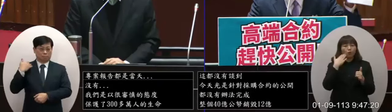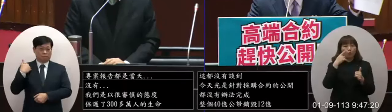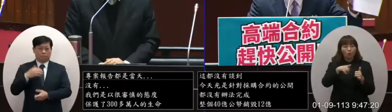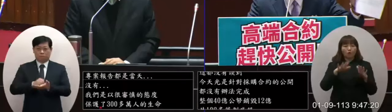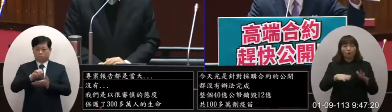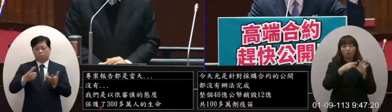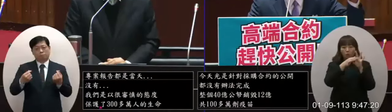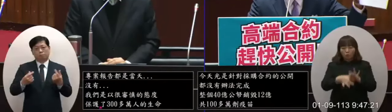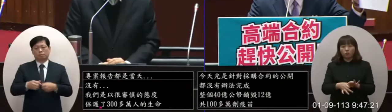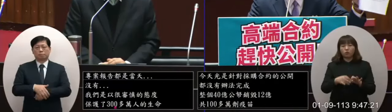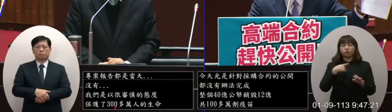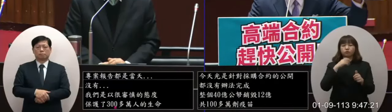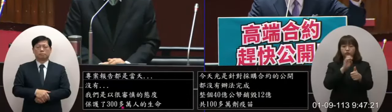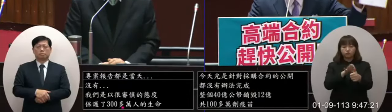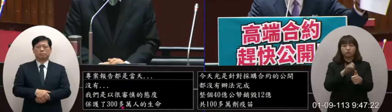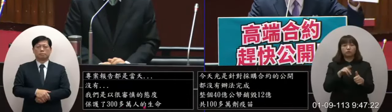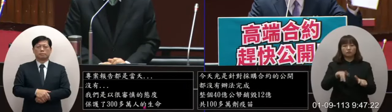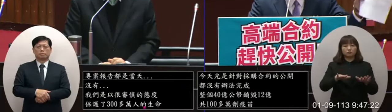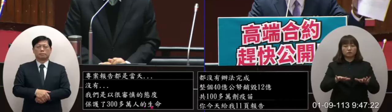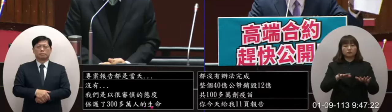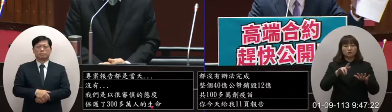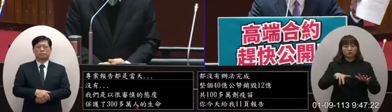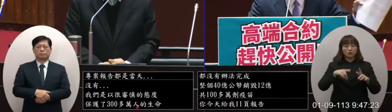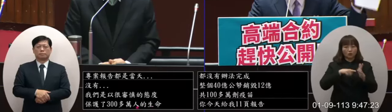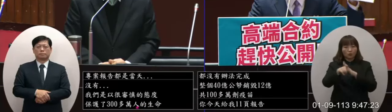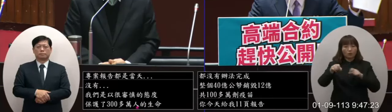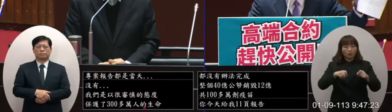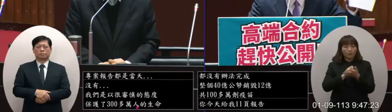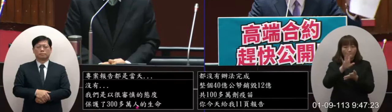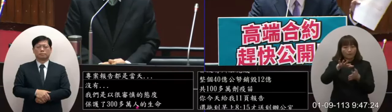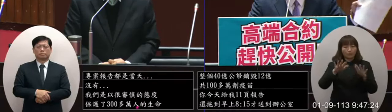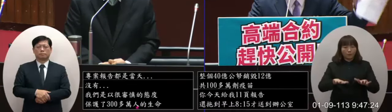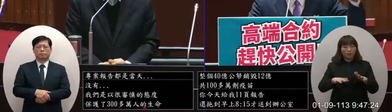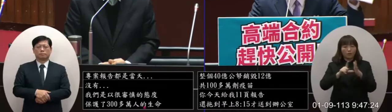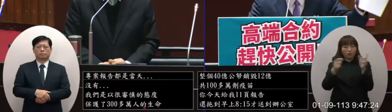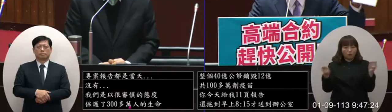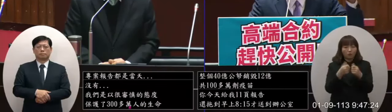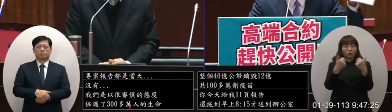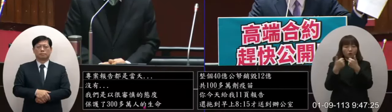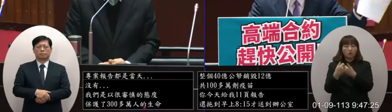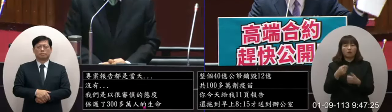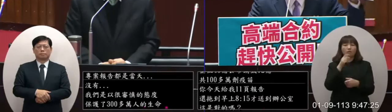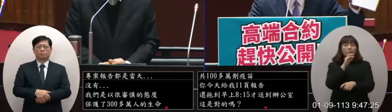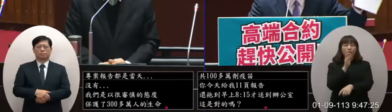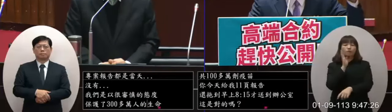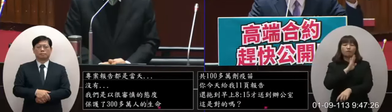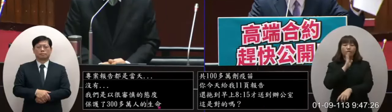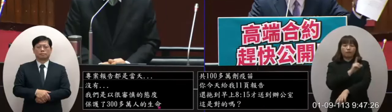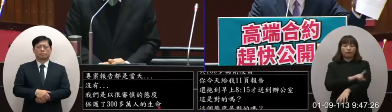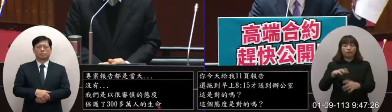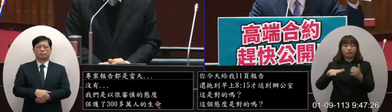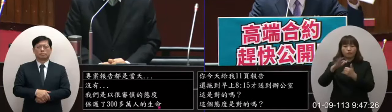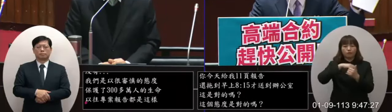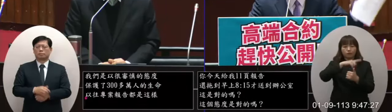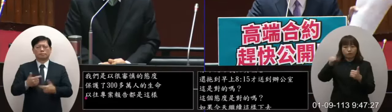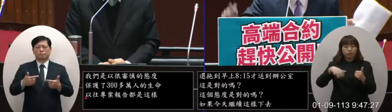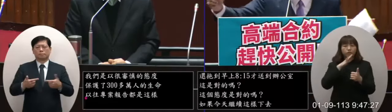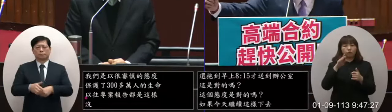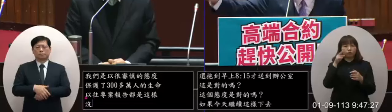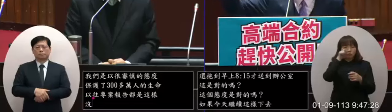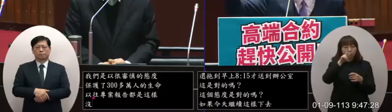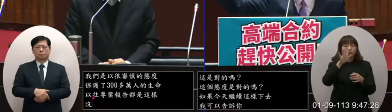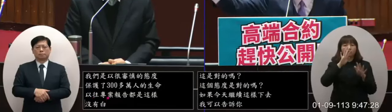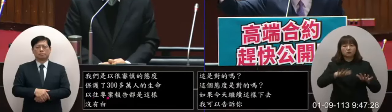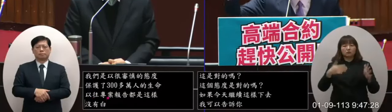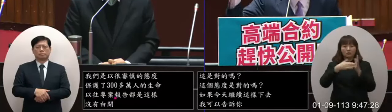今天繼續這樣下去我可以告訴你今天這個專案報告今天這個臨時會等於是白開的全體的國人都在開為什麼